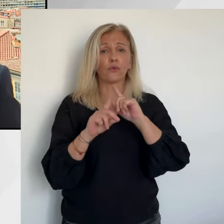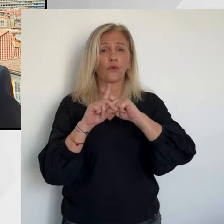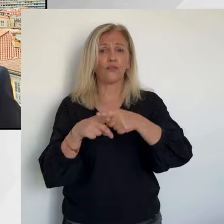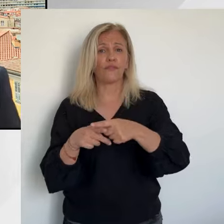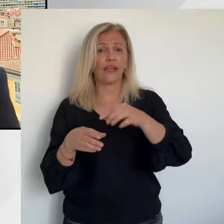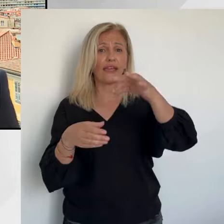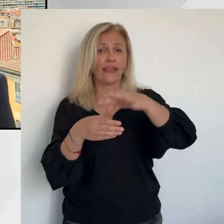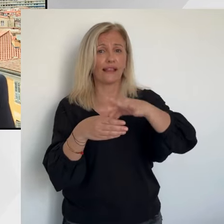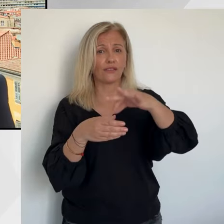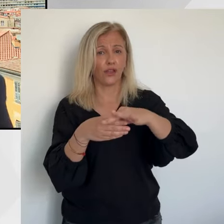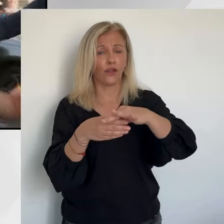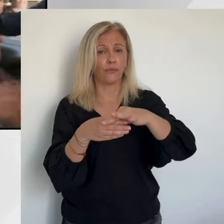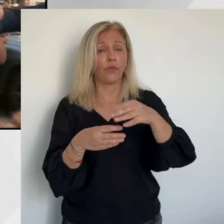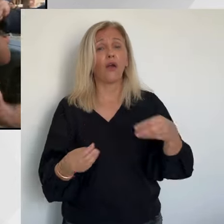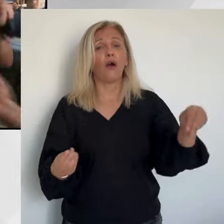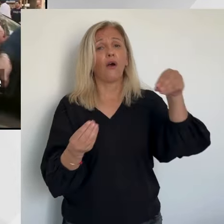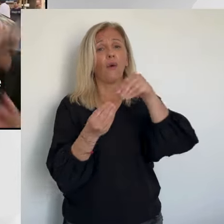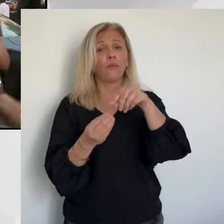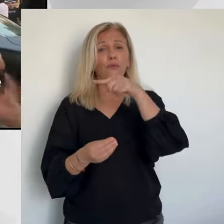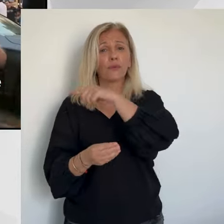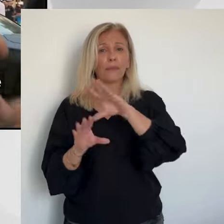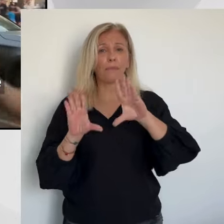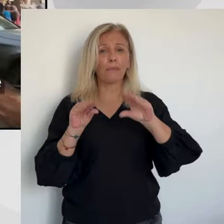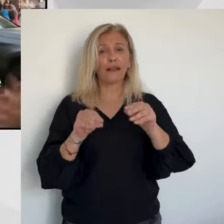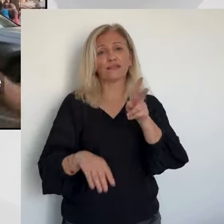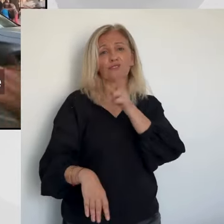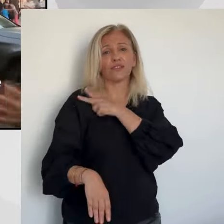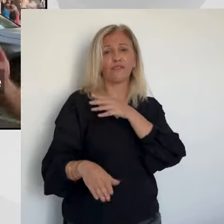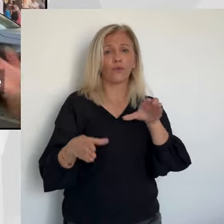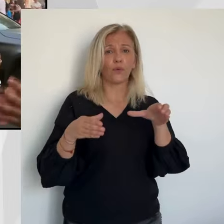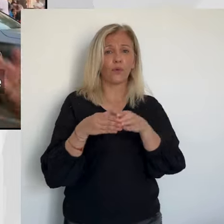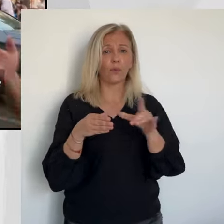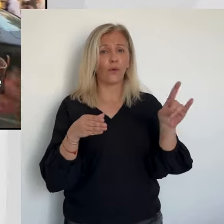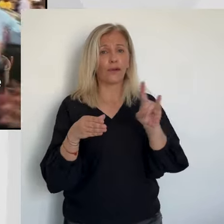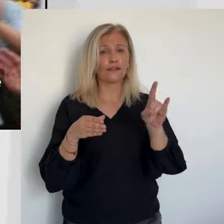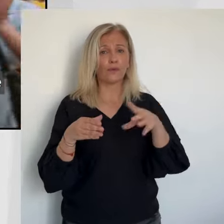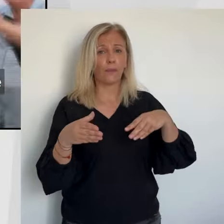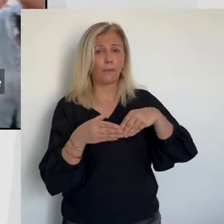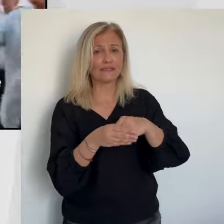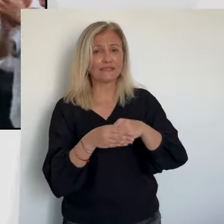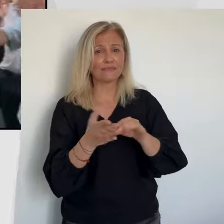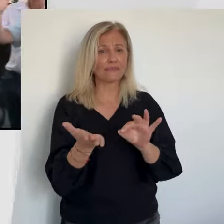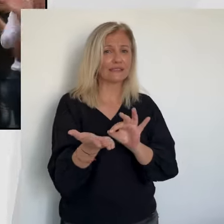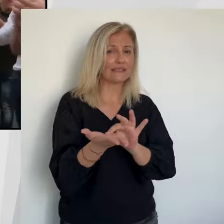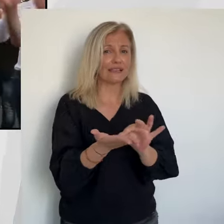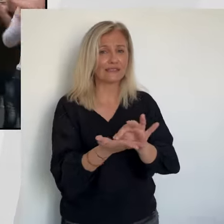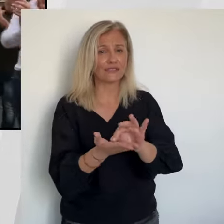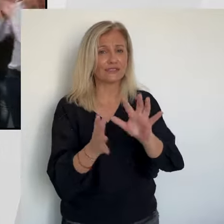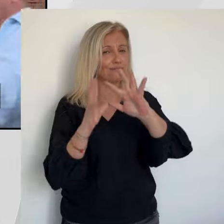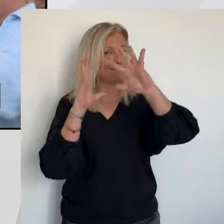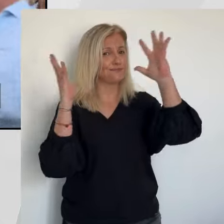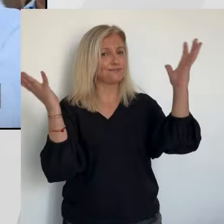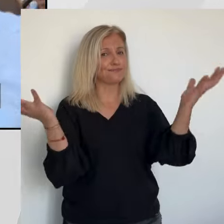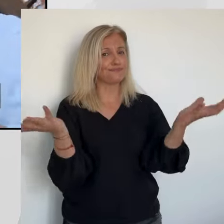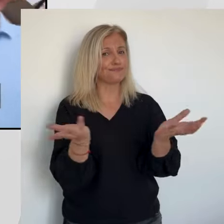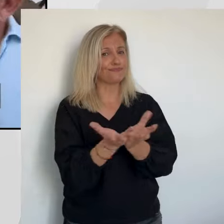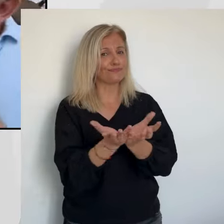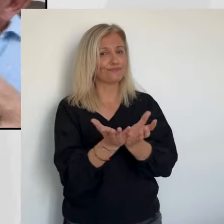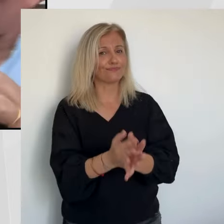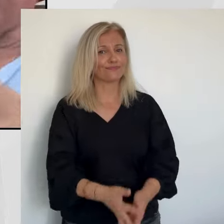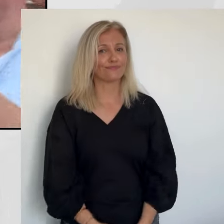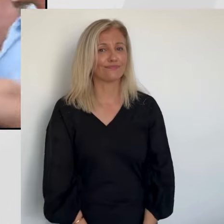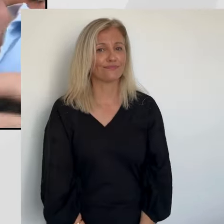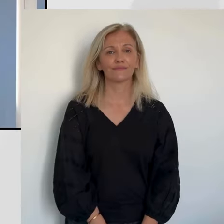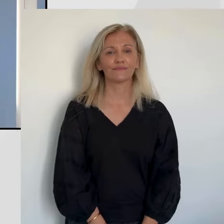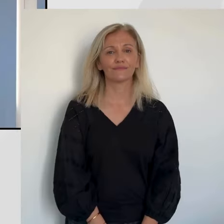campagne électorale, de porter ces sujets. Lors des dernières élections législatives de 2022, Laurent Marcange avait été élu au second tour avec 52% des